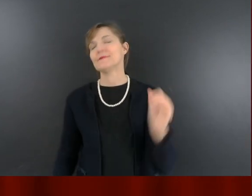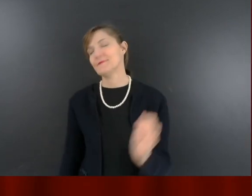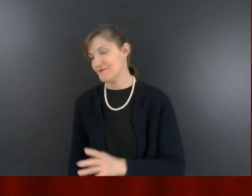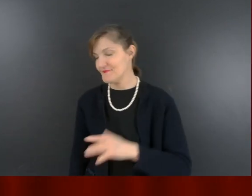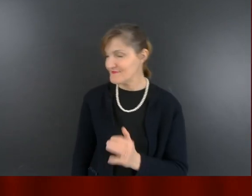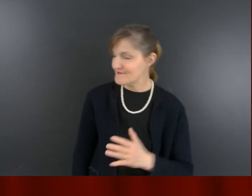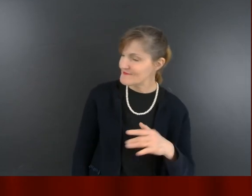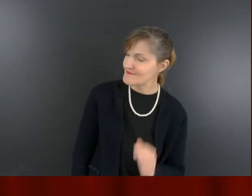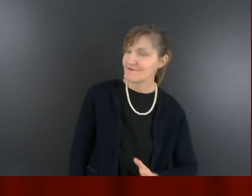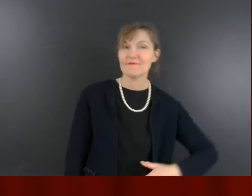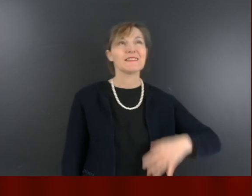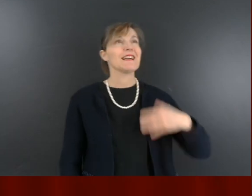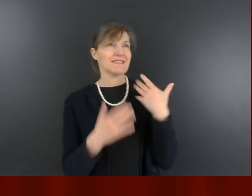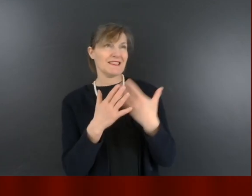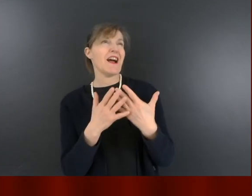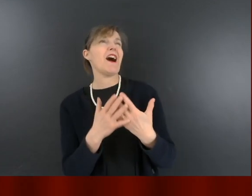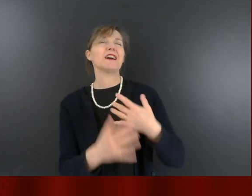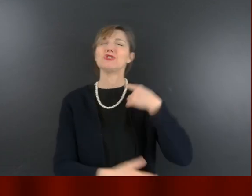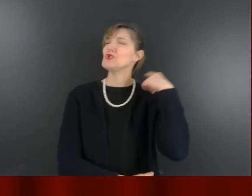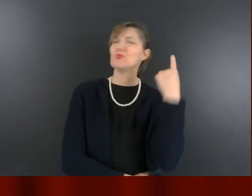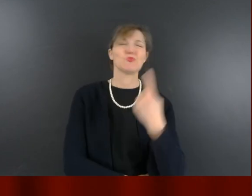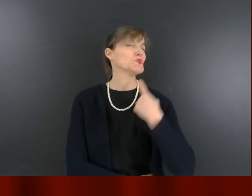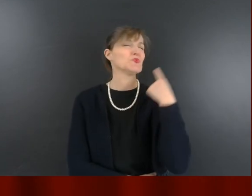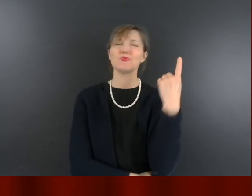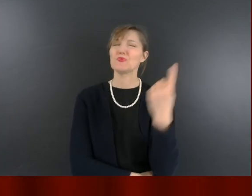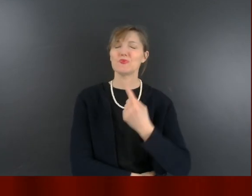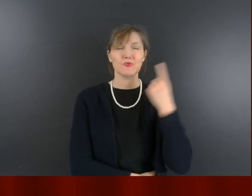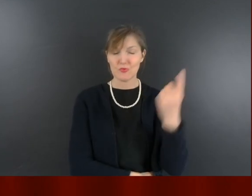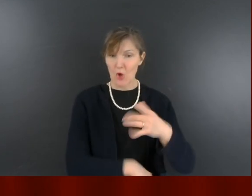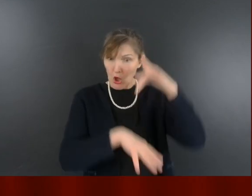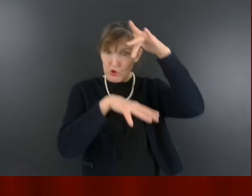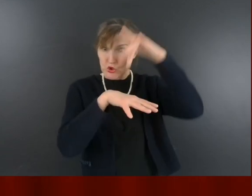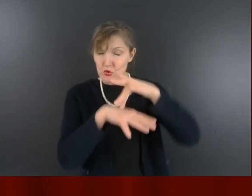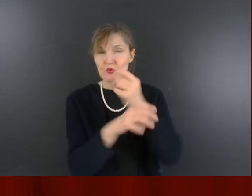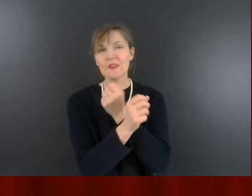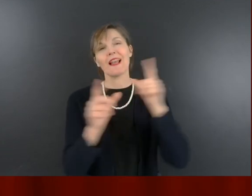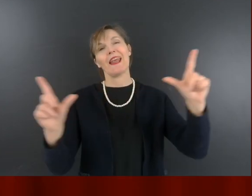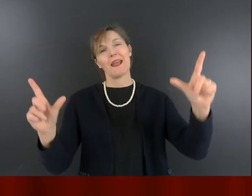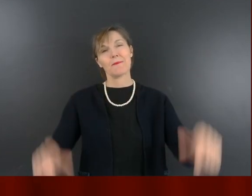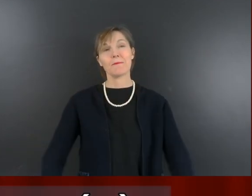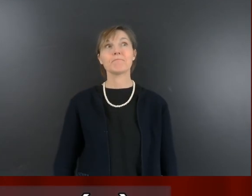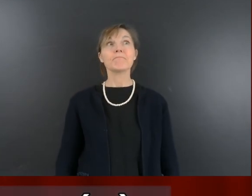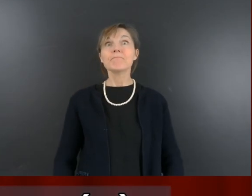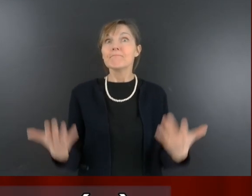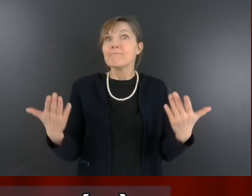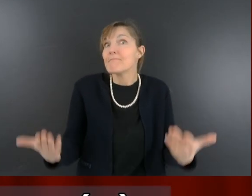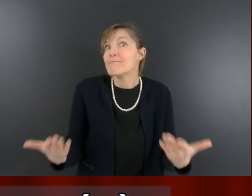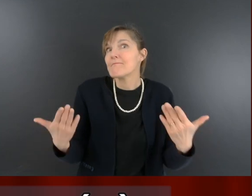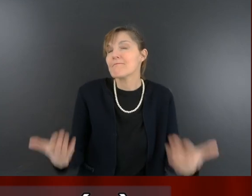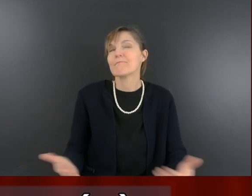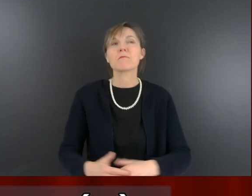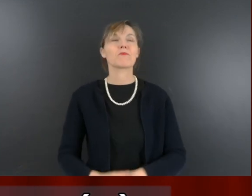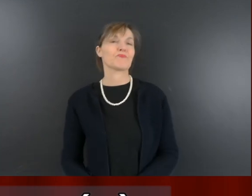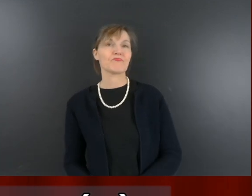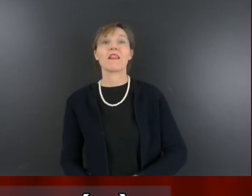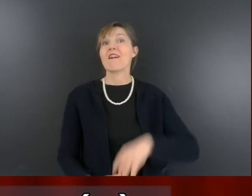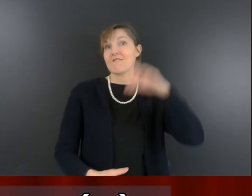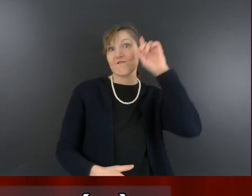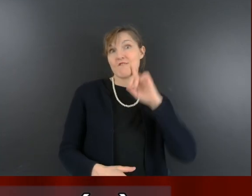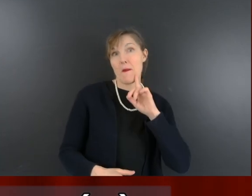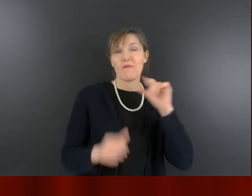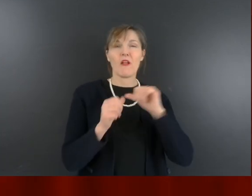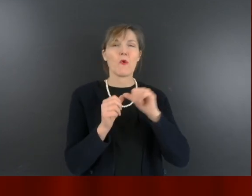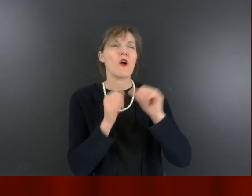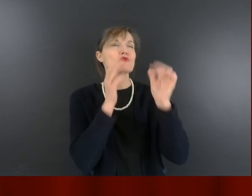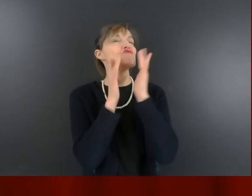Être à jamais délivré. » Alors, elle fut amenée à chanter de tout